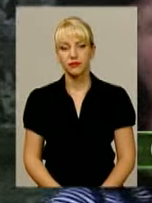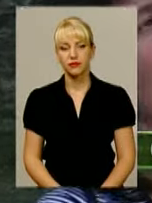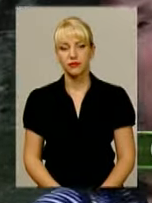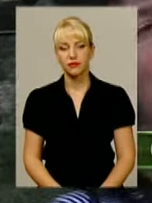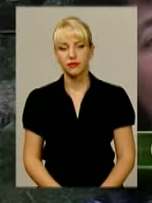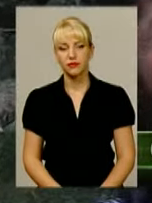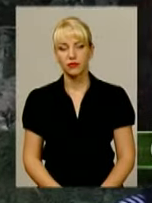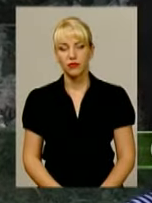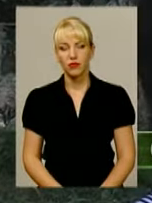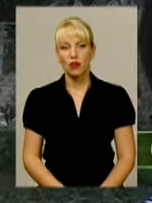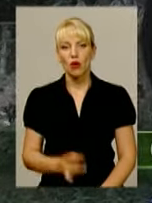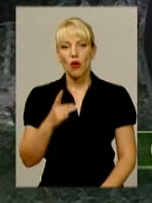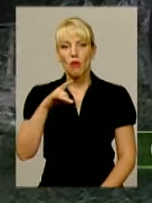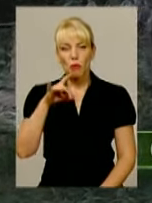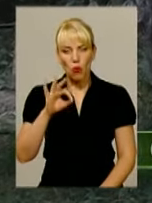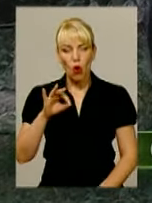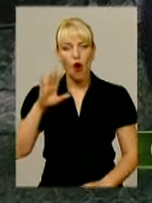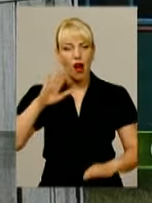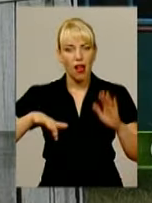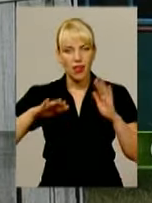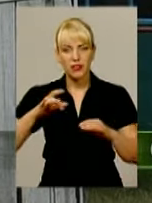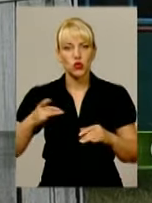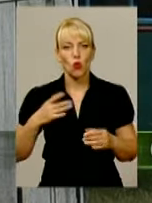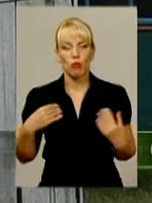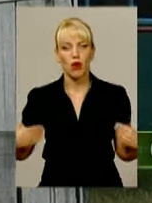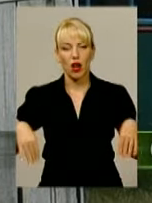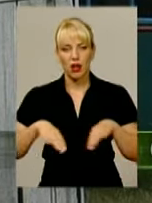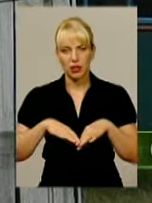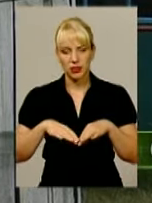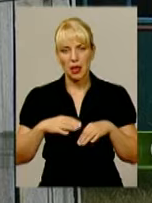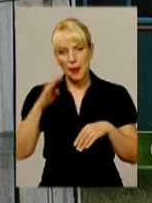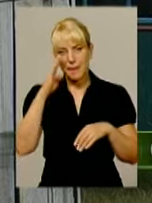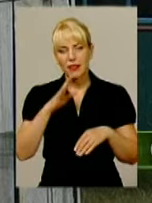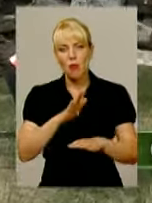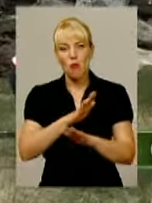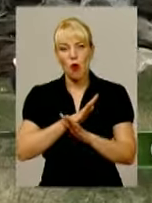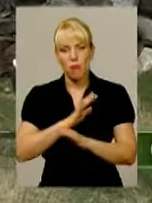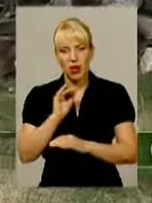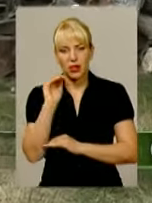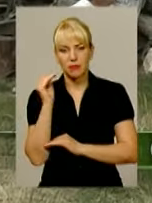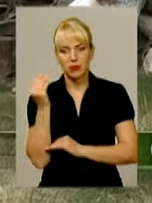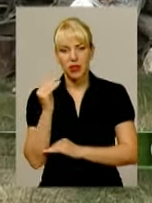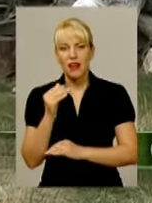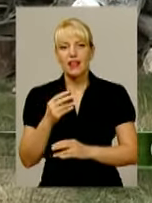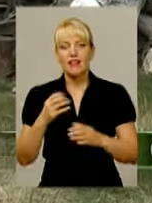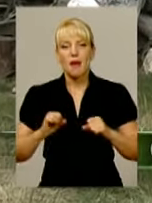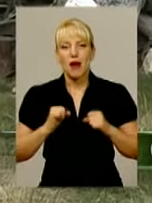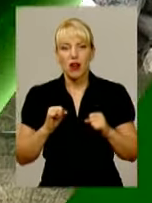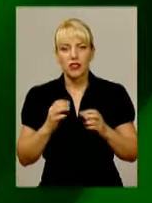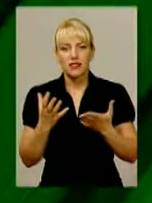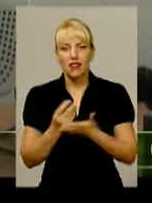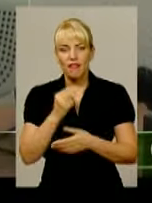Про халатність у білому халаті. Батьки померлого немовляти з Дережнянського району намагаються знайти винних у смерті сина.